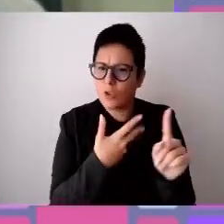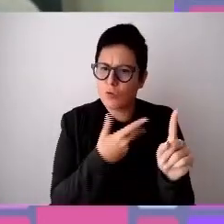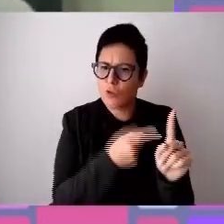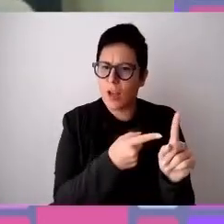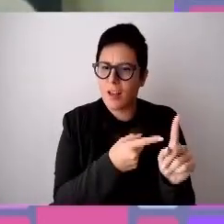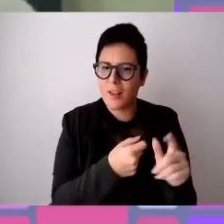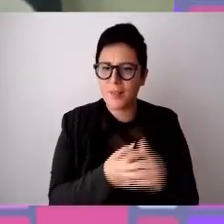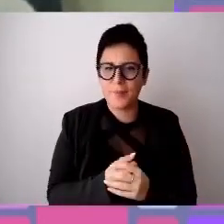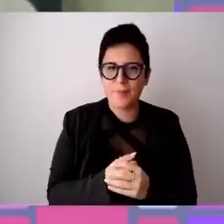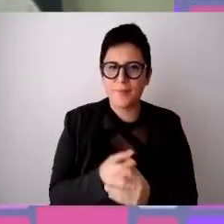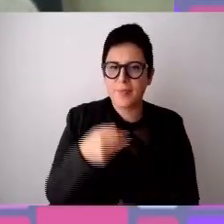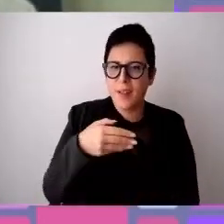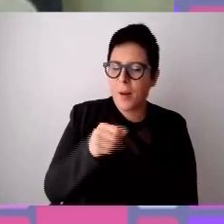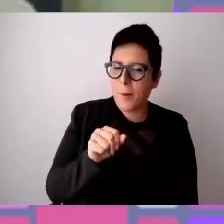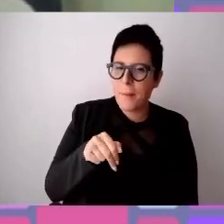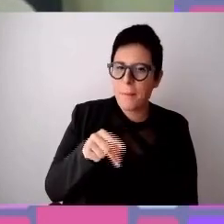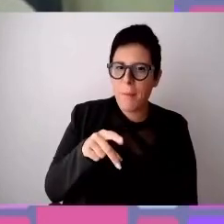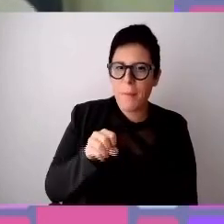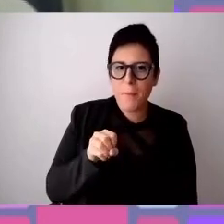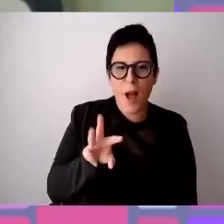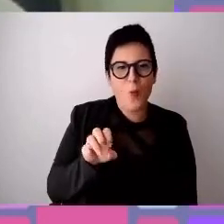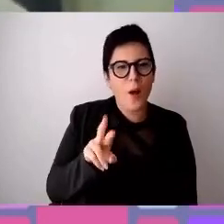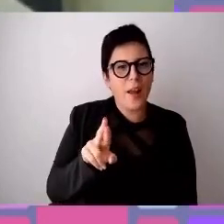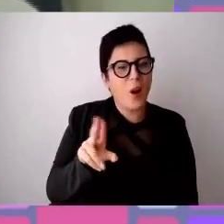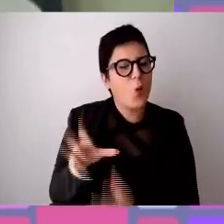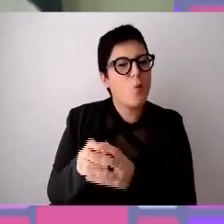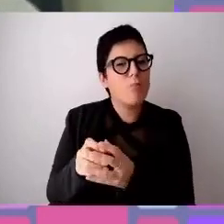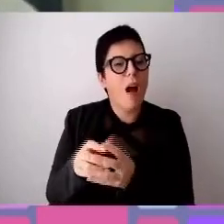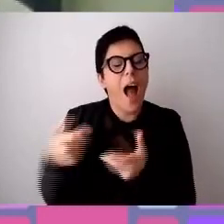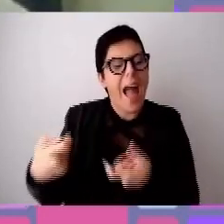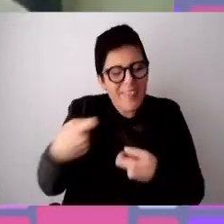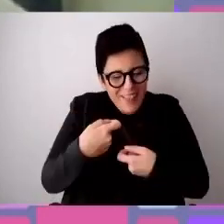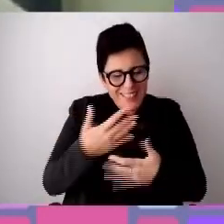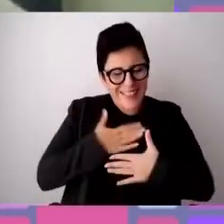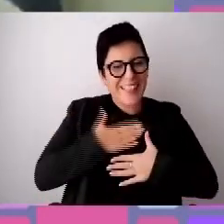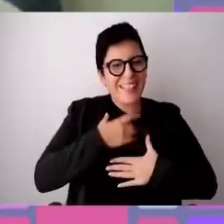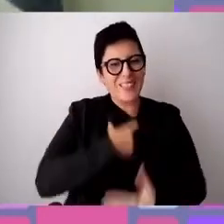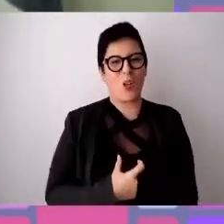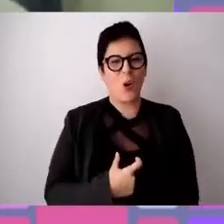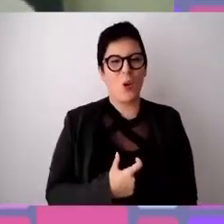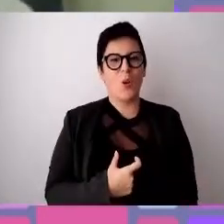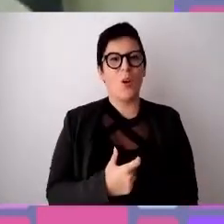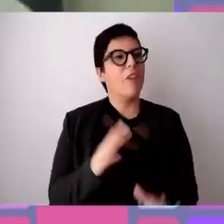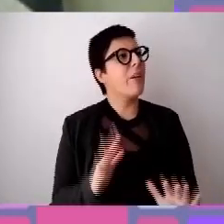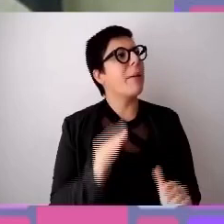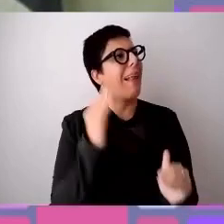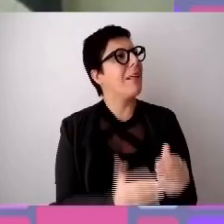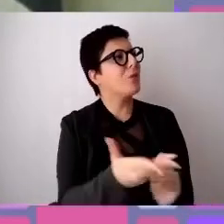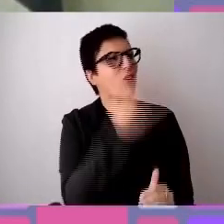Manpower Group ha investito quindi sulle potenzialità. Manpower Group non si è fermata davanti a un limite.